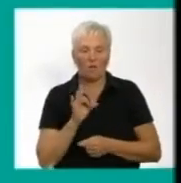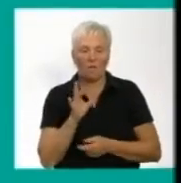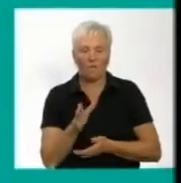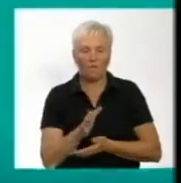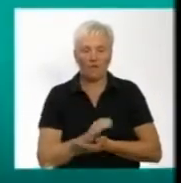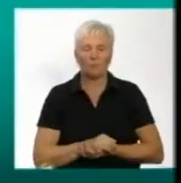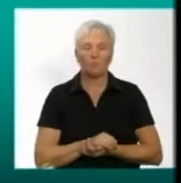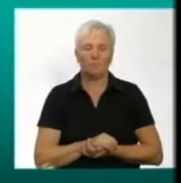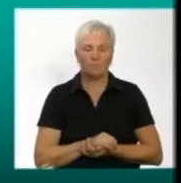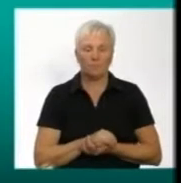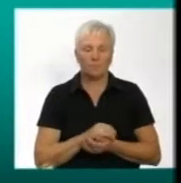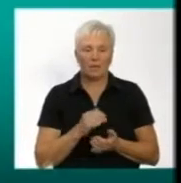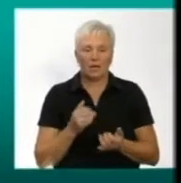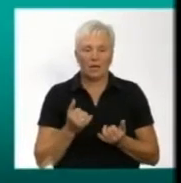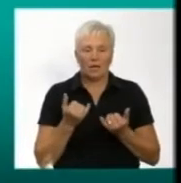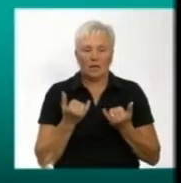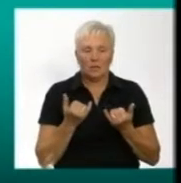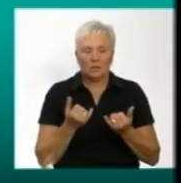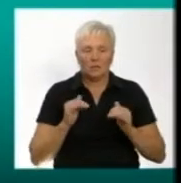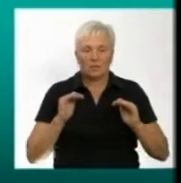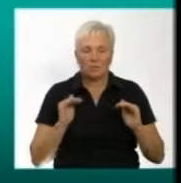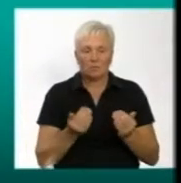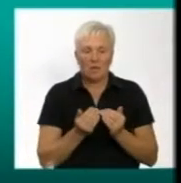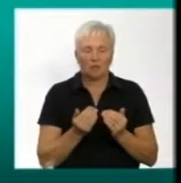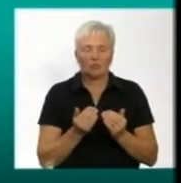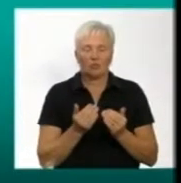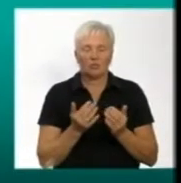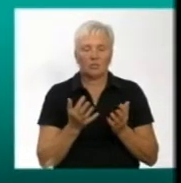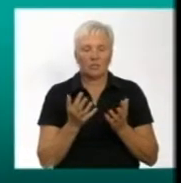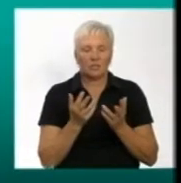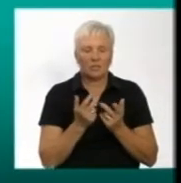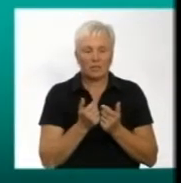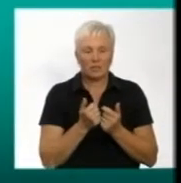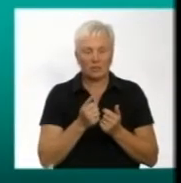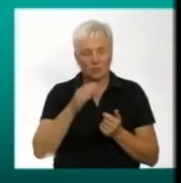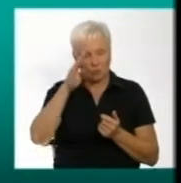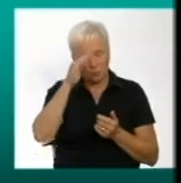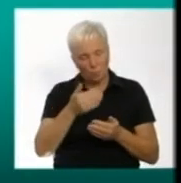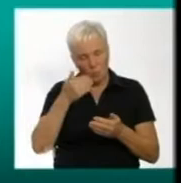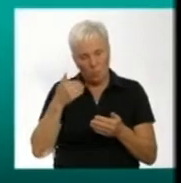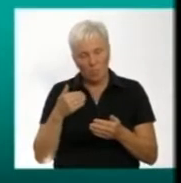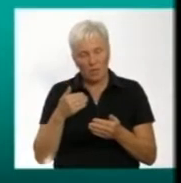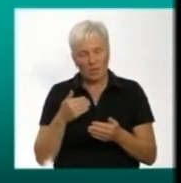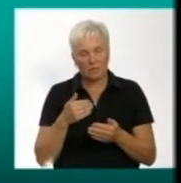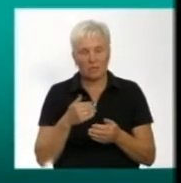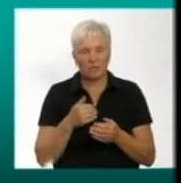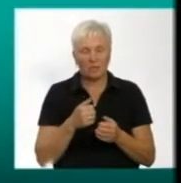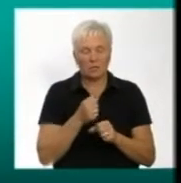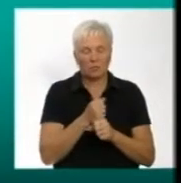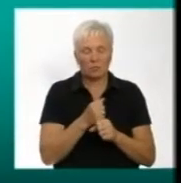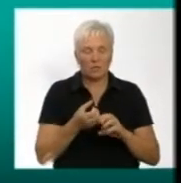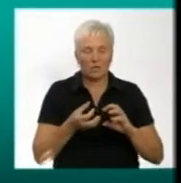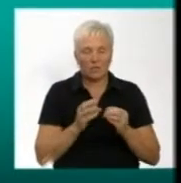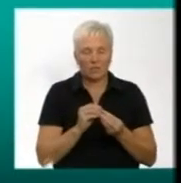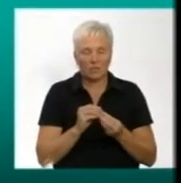Вони, в принципі, пішли на зустріч, зменшили ту кількість ігор, яка була попередня висунула контрольно